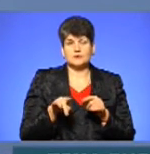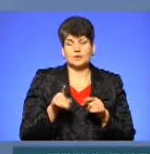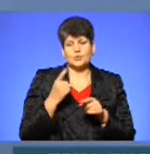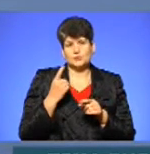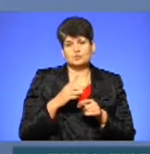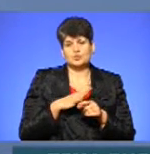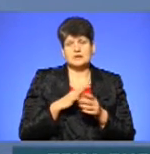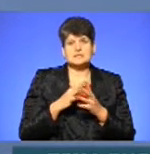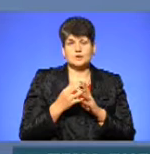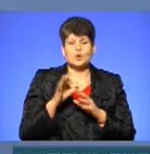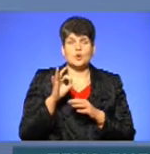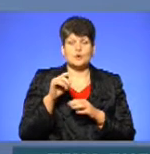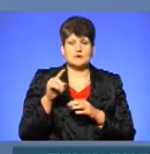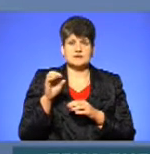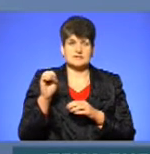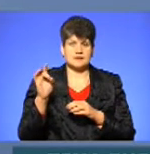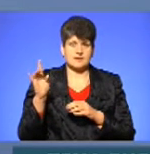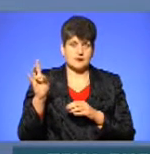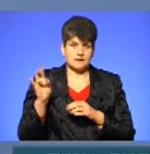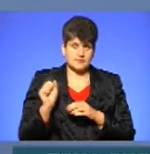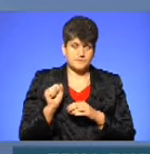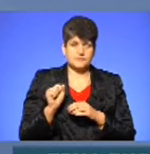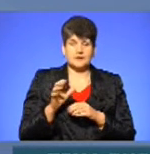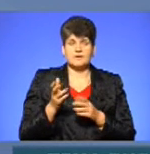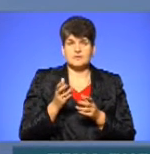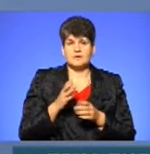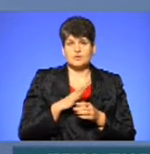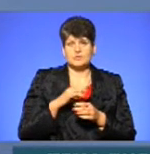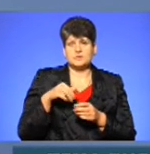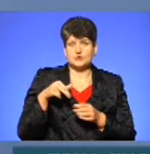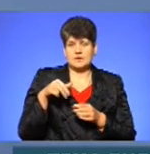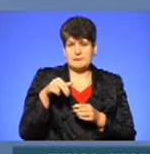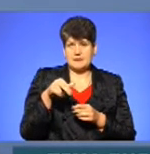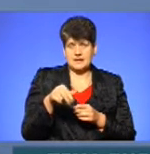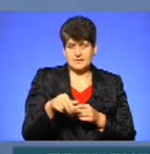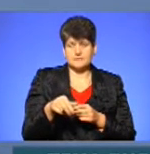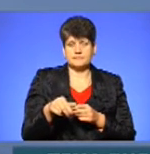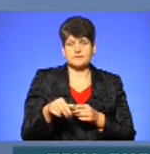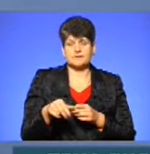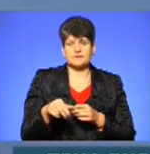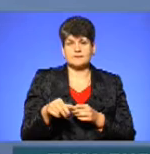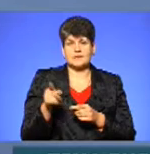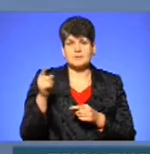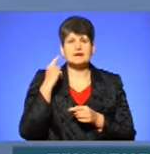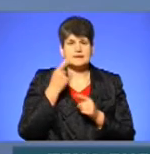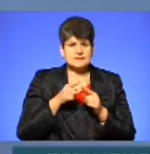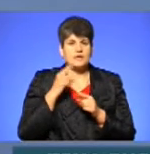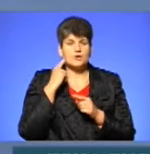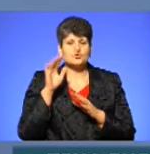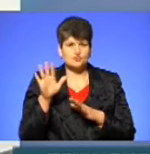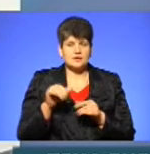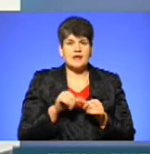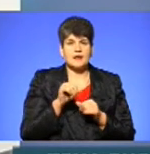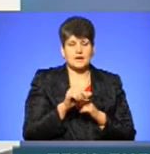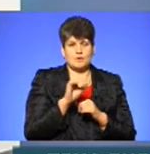села Озерна, де стояли пішоходні перехід, наближена… Так, це чули, а ще окрім